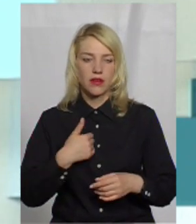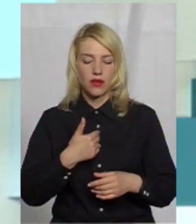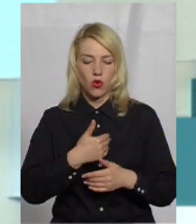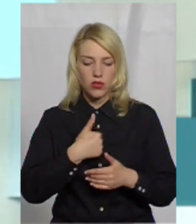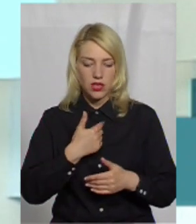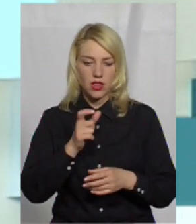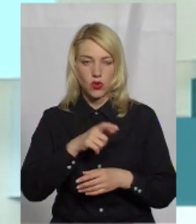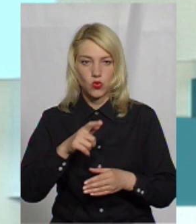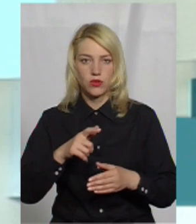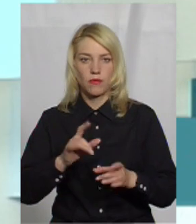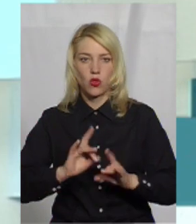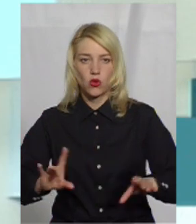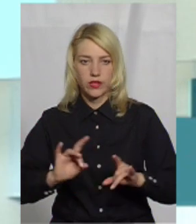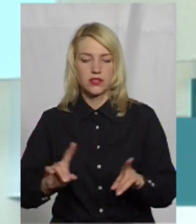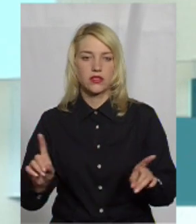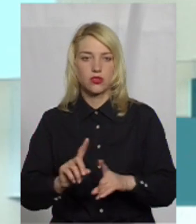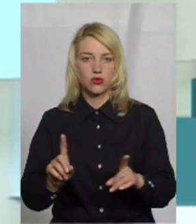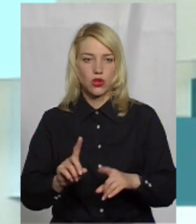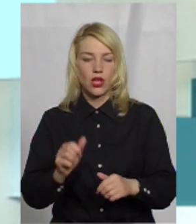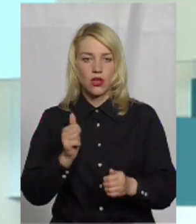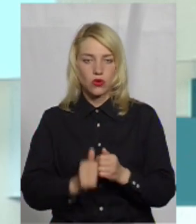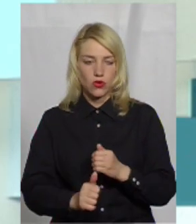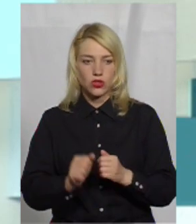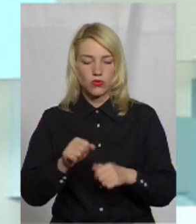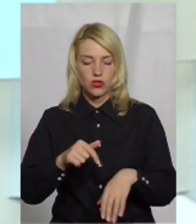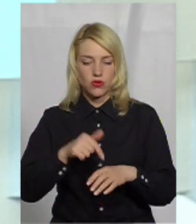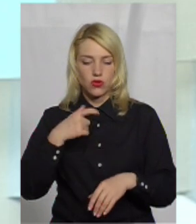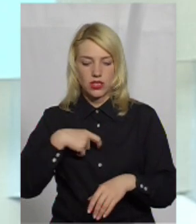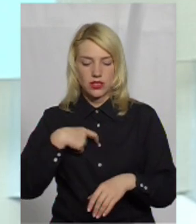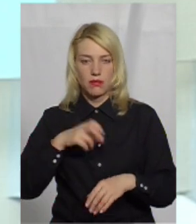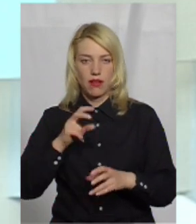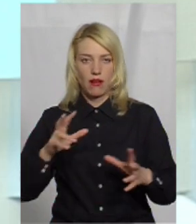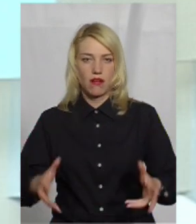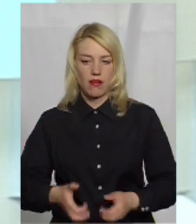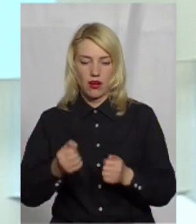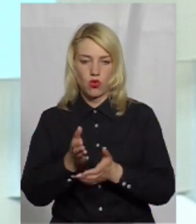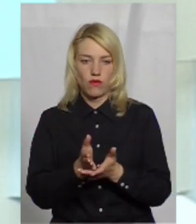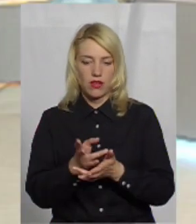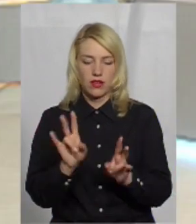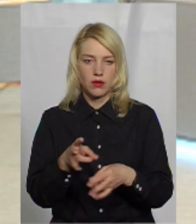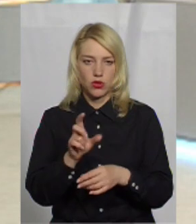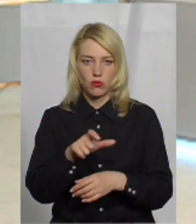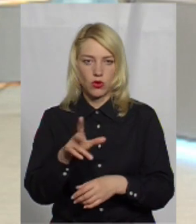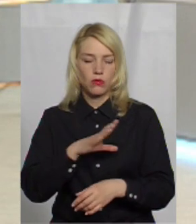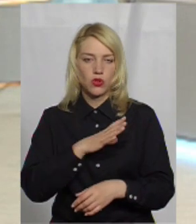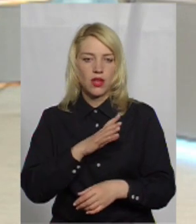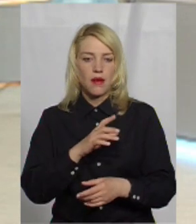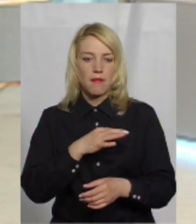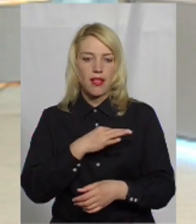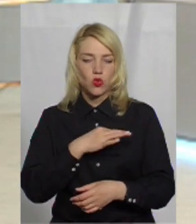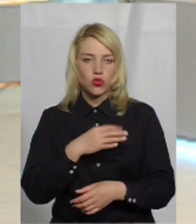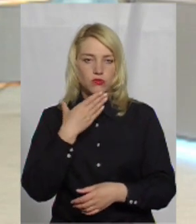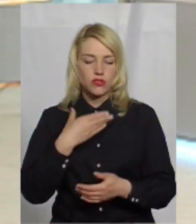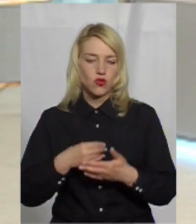донести те, що кожен може відчути себе в ролі рятувальника. І людям не потрібно бути байдужими до свого